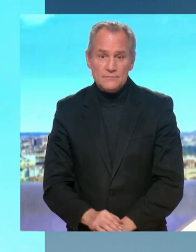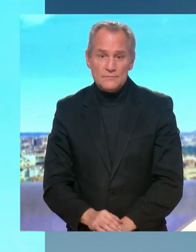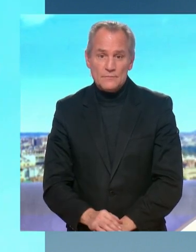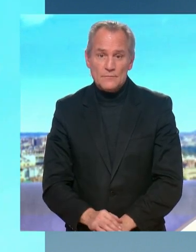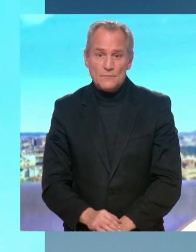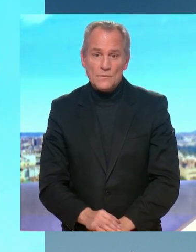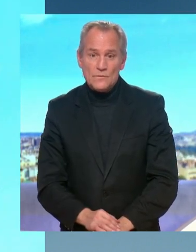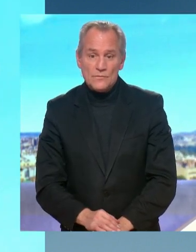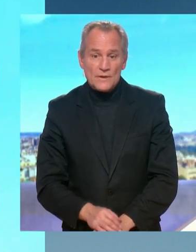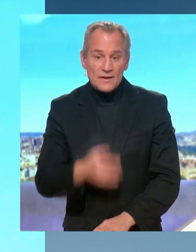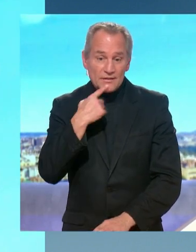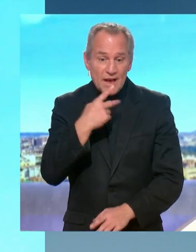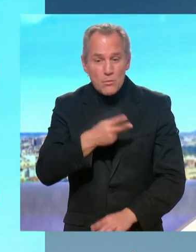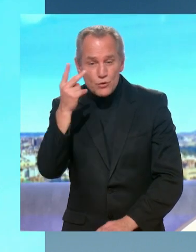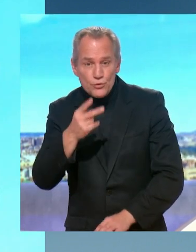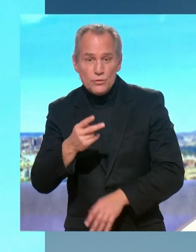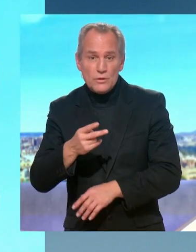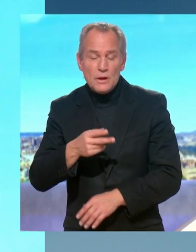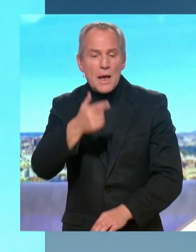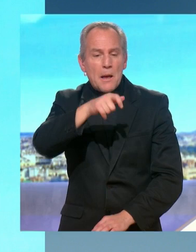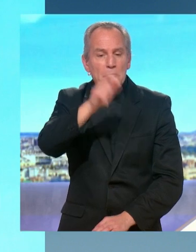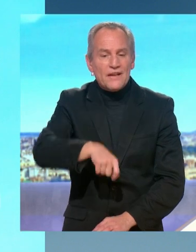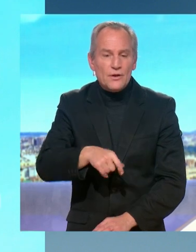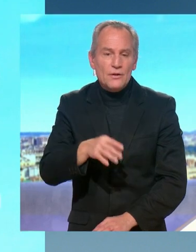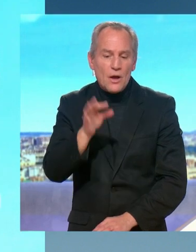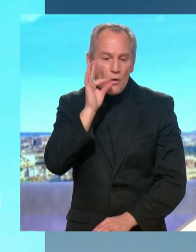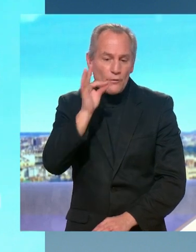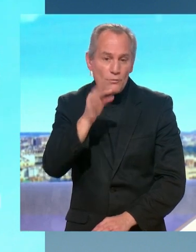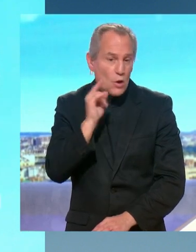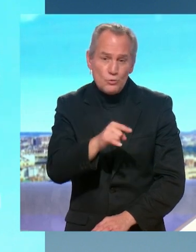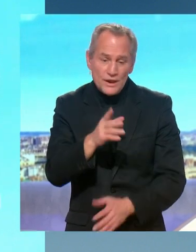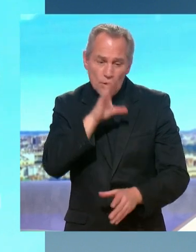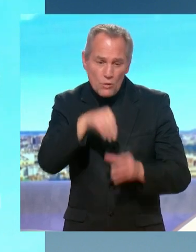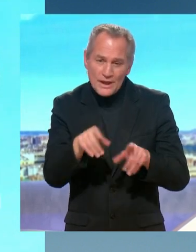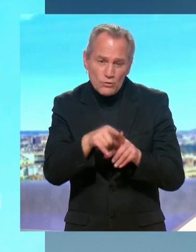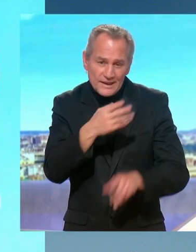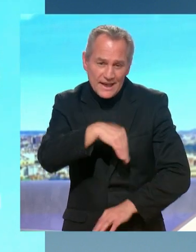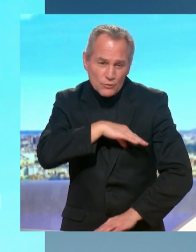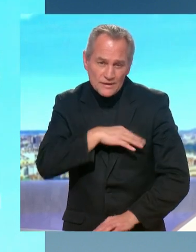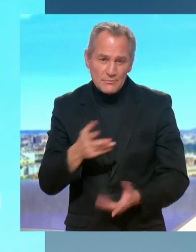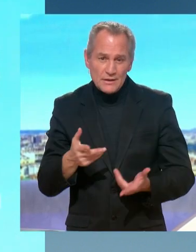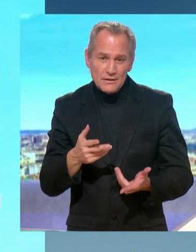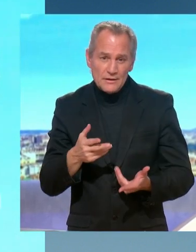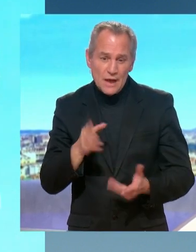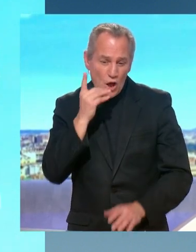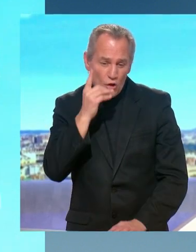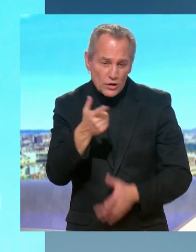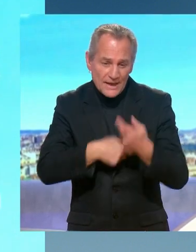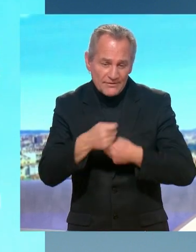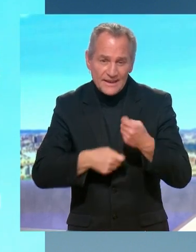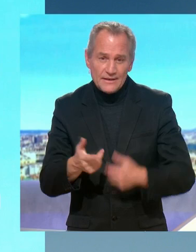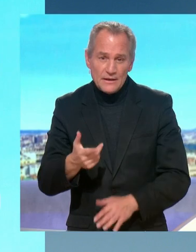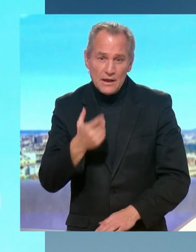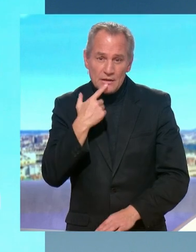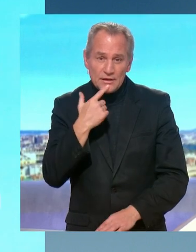tout le monde que plus on consomme, quelqu'un qui fume son joint dans son coin, il est aussi responsable de ce trafic de drogue. Sinon on va avoir un petit problème si on laisse que des